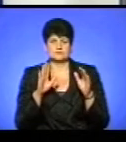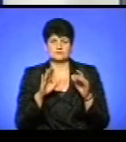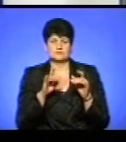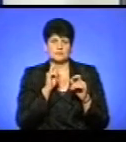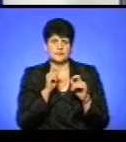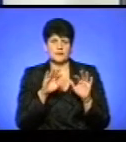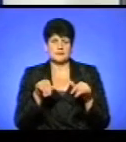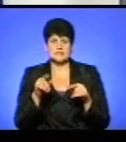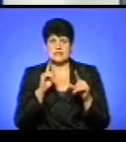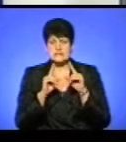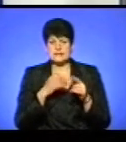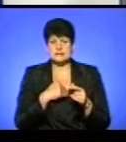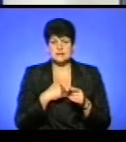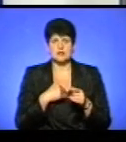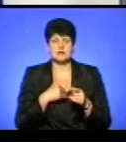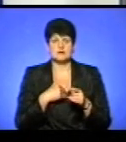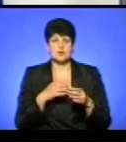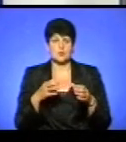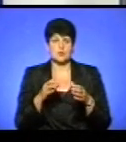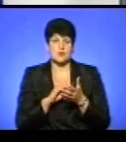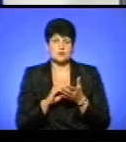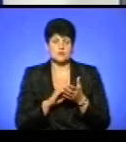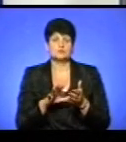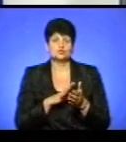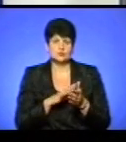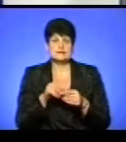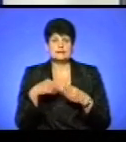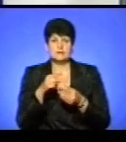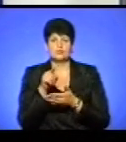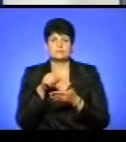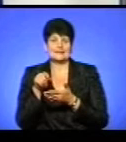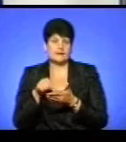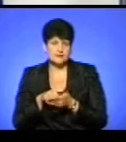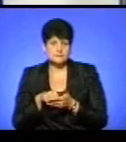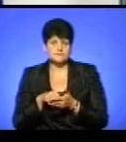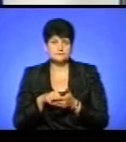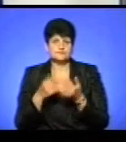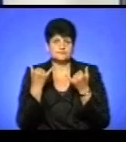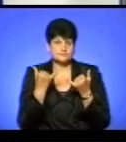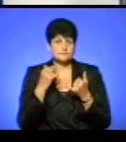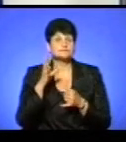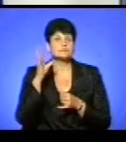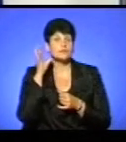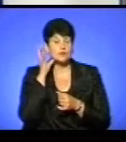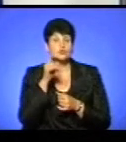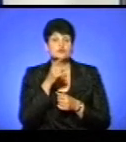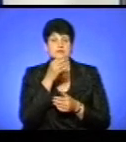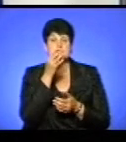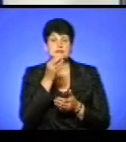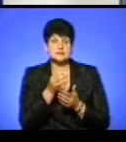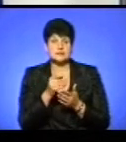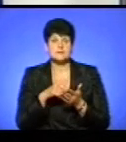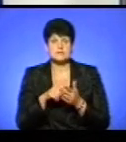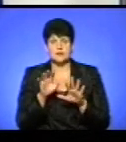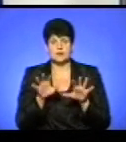наша кореспондент була на цьому брифінгу, поставила йому ці запитання, і ми зараз послухаємо, що відповів на це